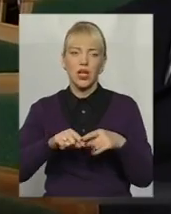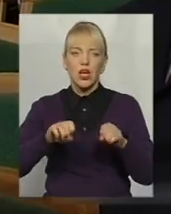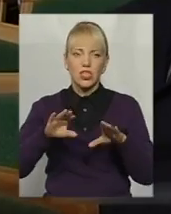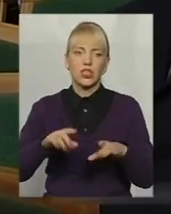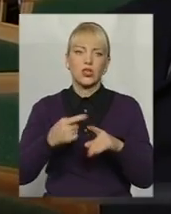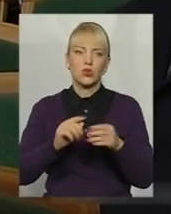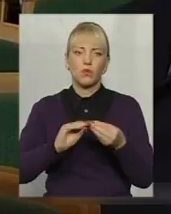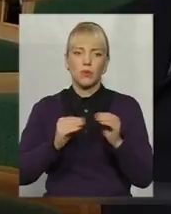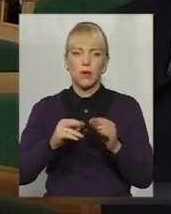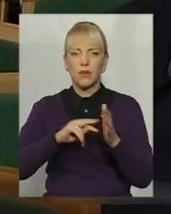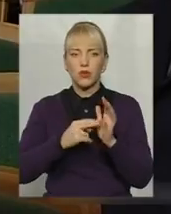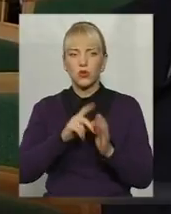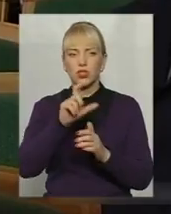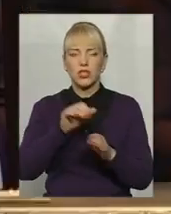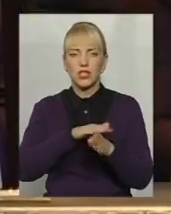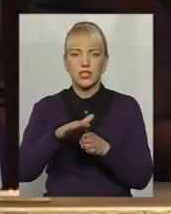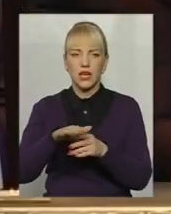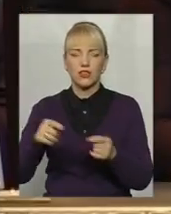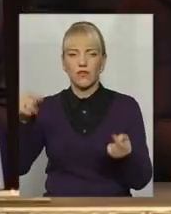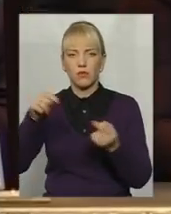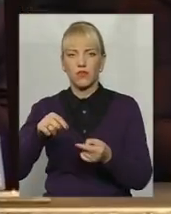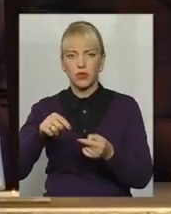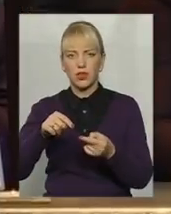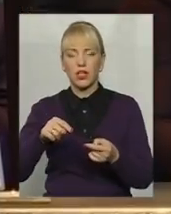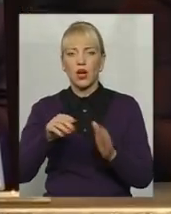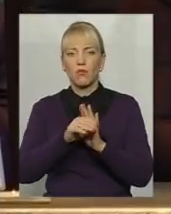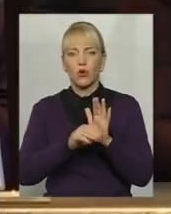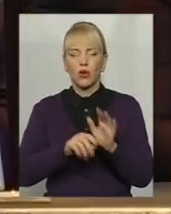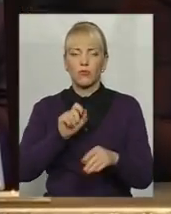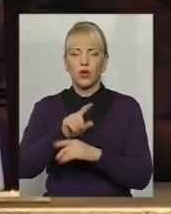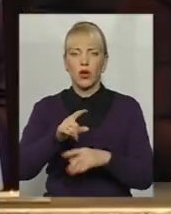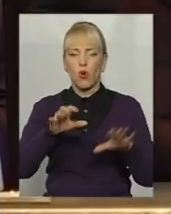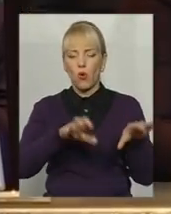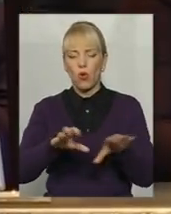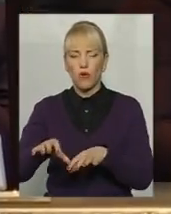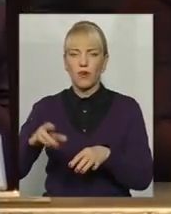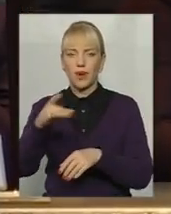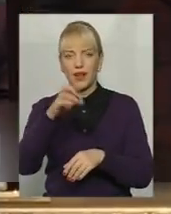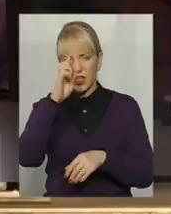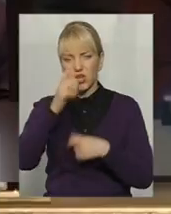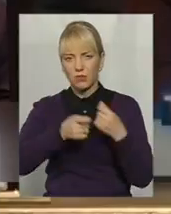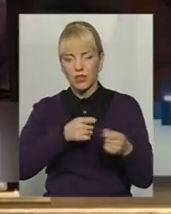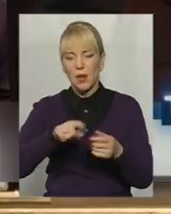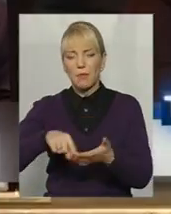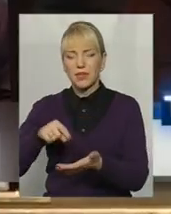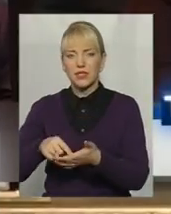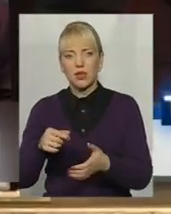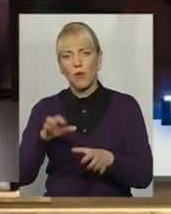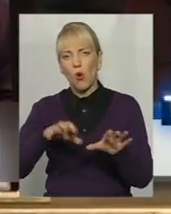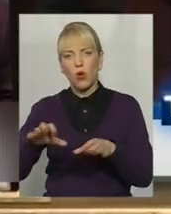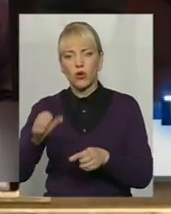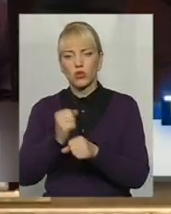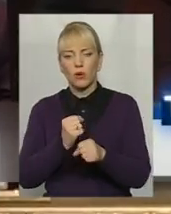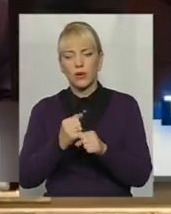планують через реалізацію відповідних програм. Доручаю головам райдержадміністрації і міським головам зробити місцеві